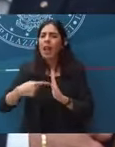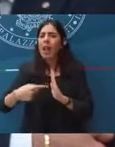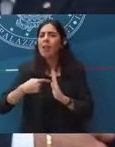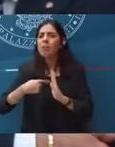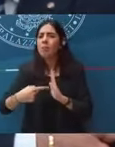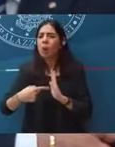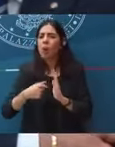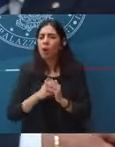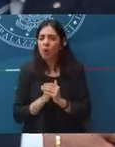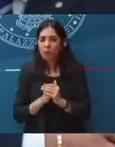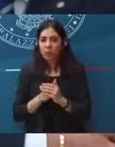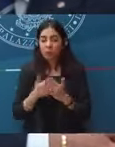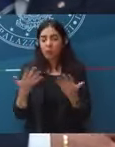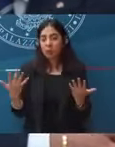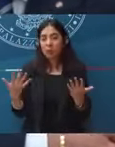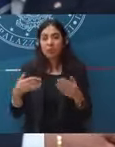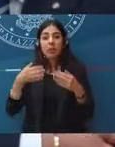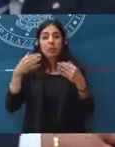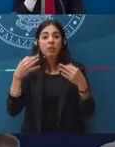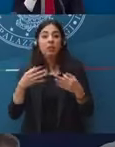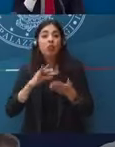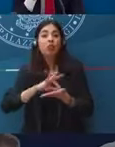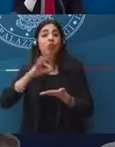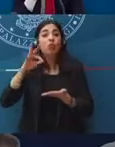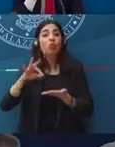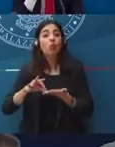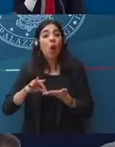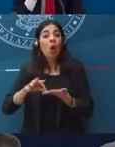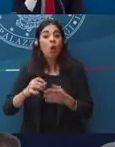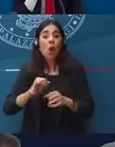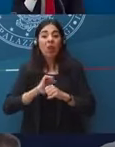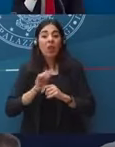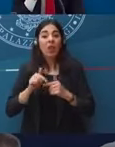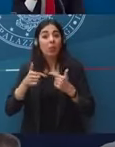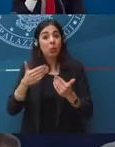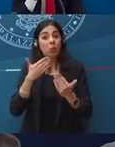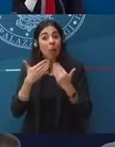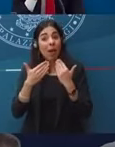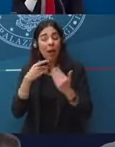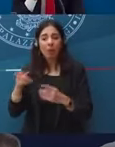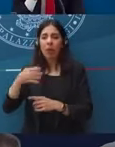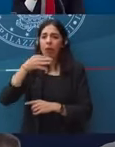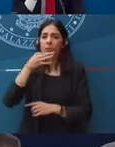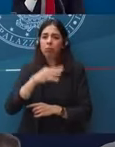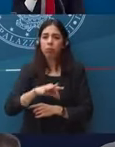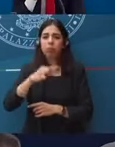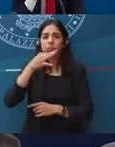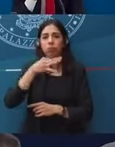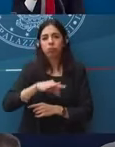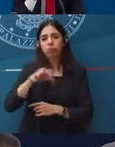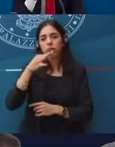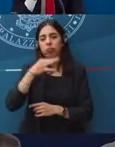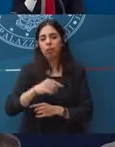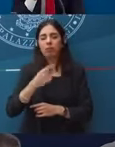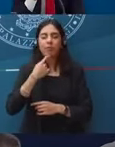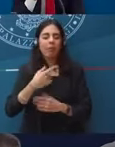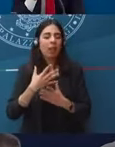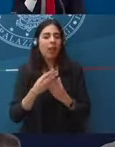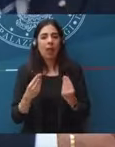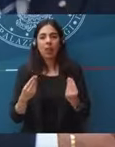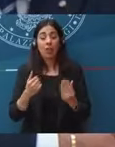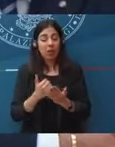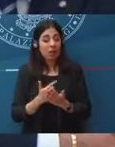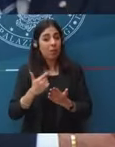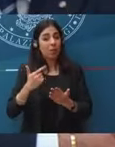discorso nel giorno della fiducia, dicendo molte cose molto importanti. Questo è un Governo che